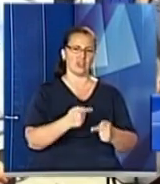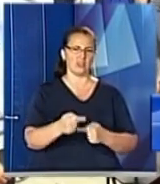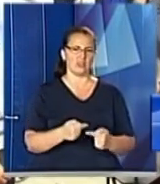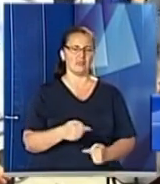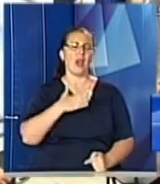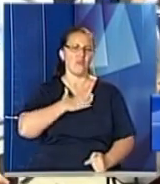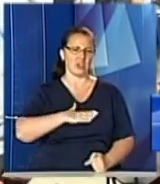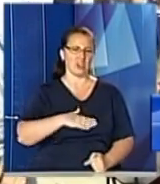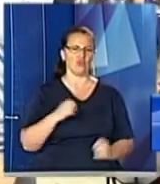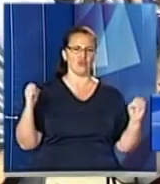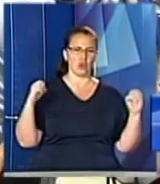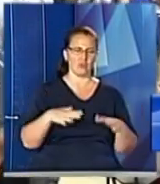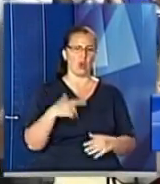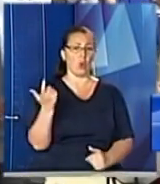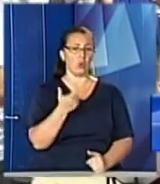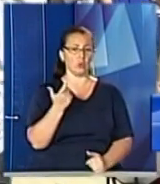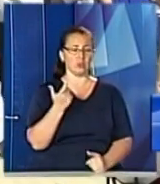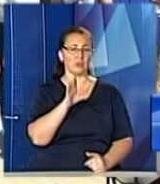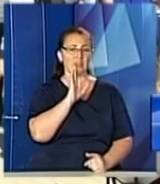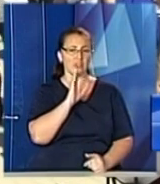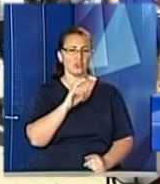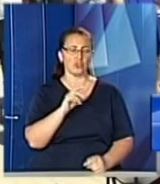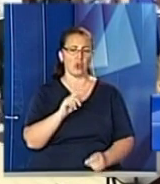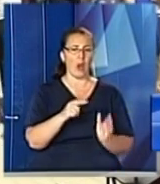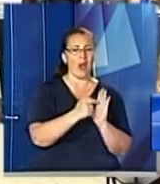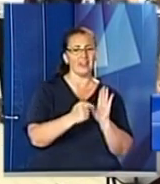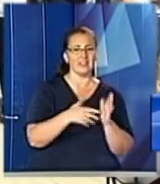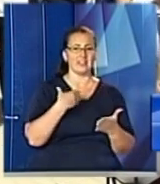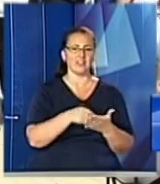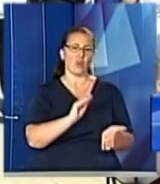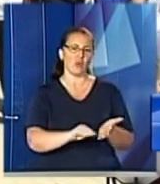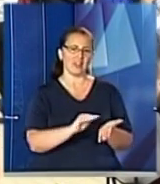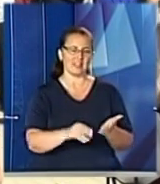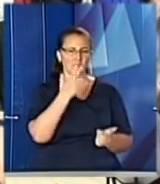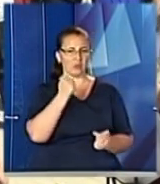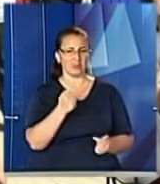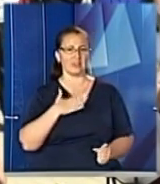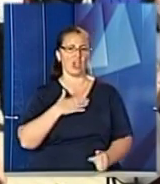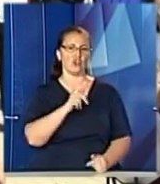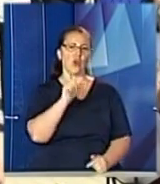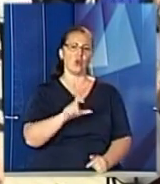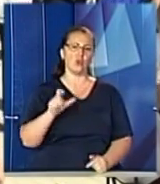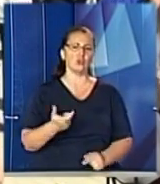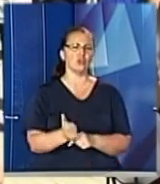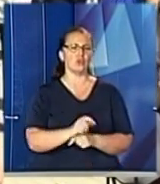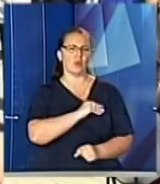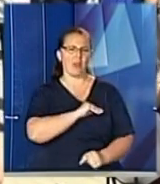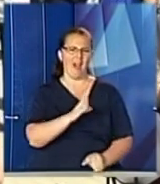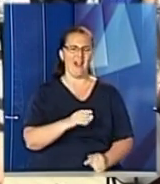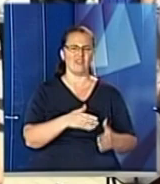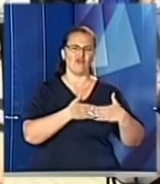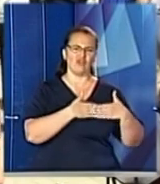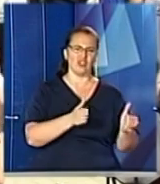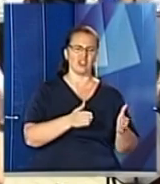за цим словом зібралися господині, які діляться своїми традиціями, діляться своїми рецептами. Наші люди дуже багаті, наші люди дуже щирі, наші дуже